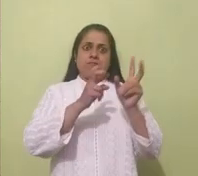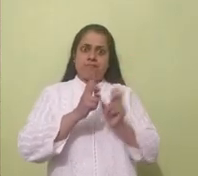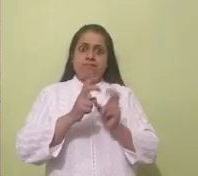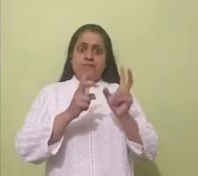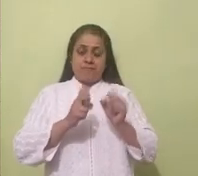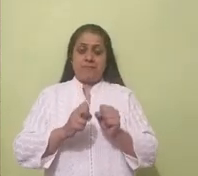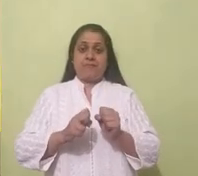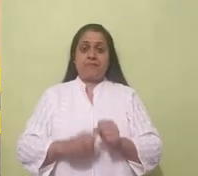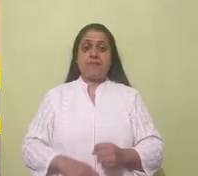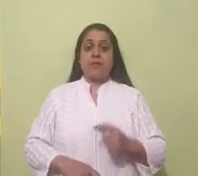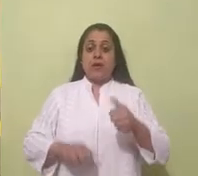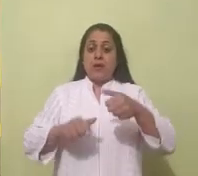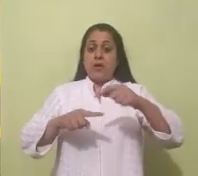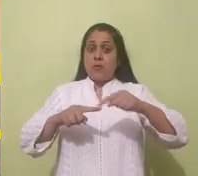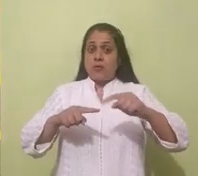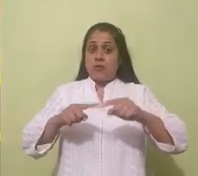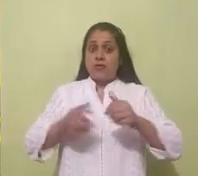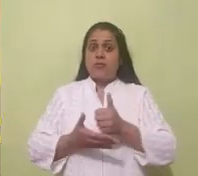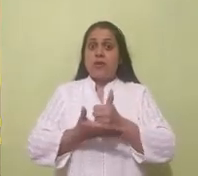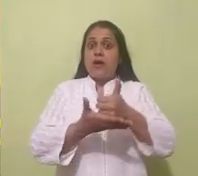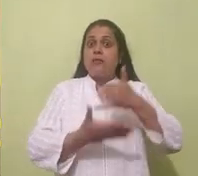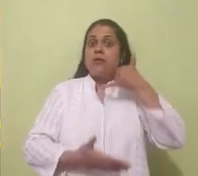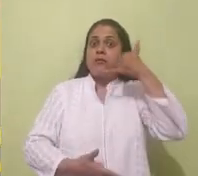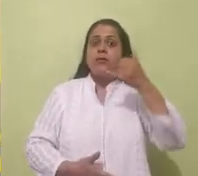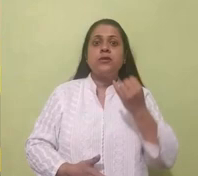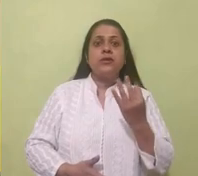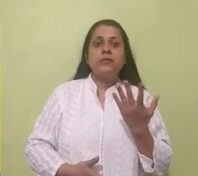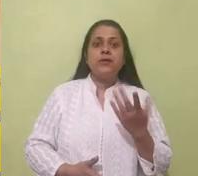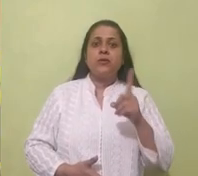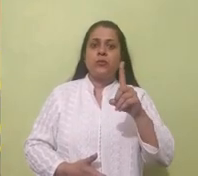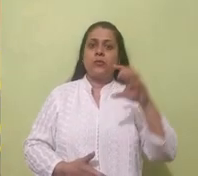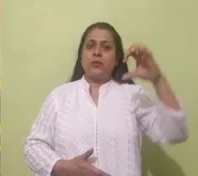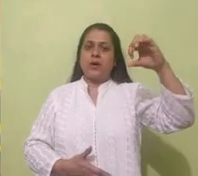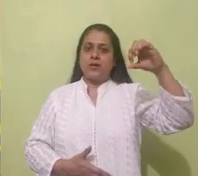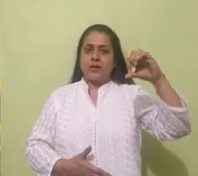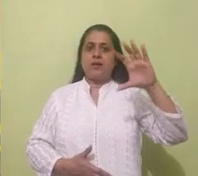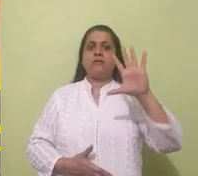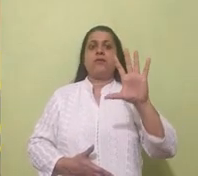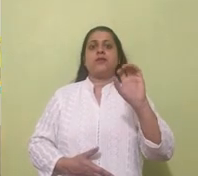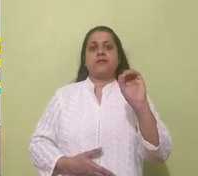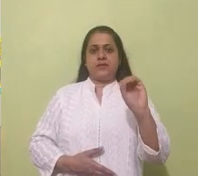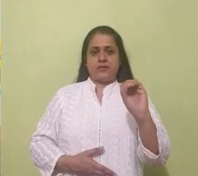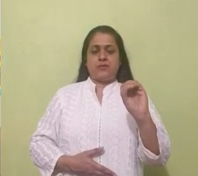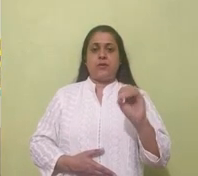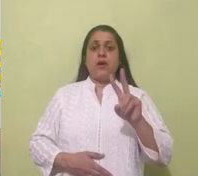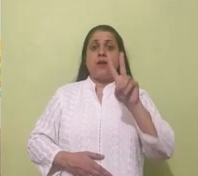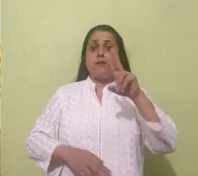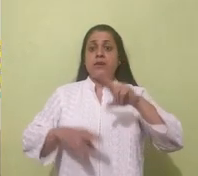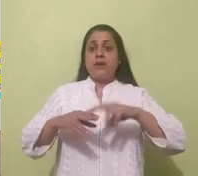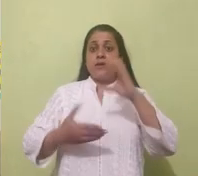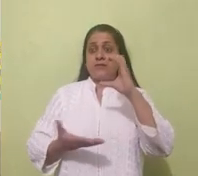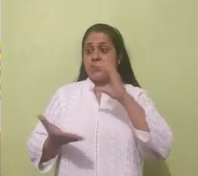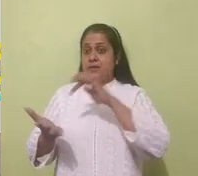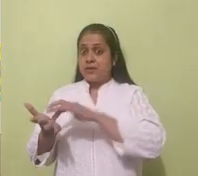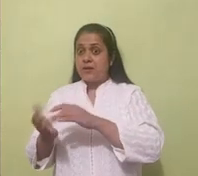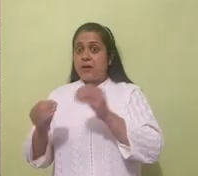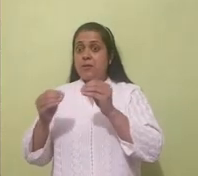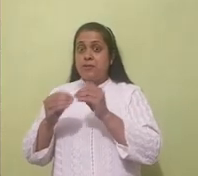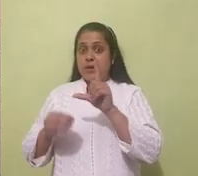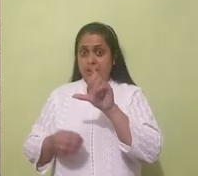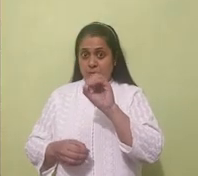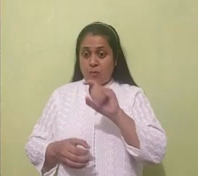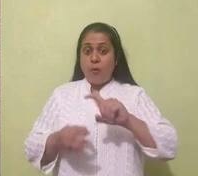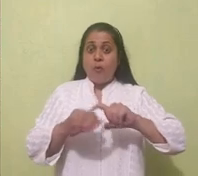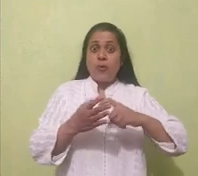करो मूतर हेल्पलाइन है वन एन फाइजिरो BFC सेंटर, BLO और